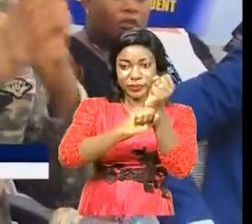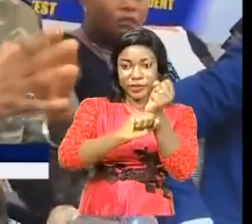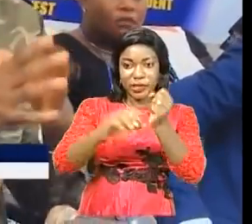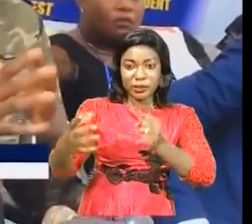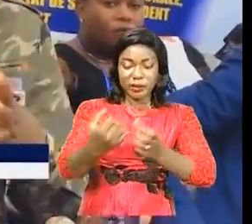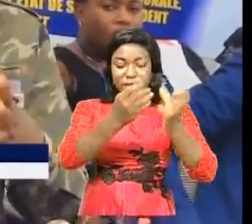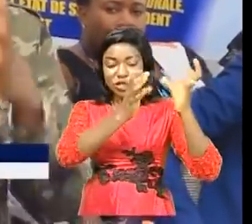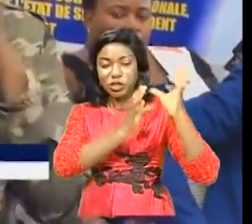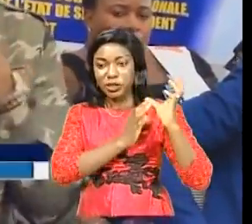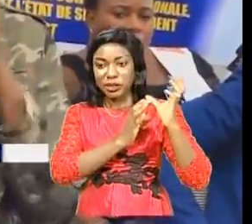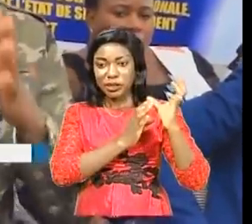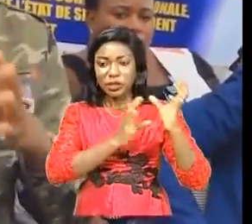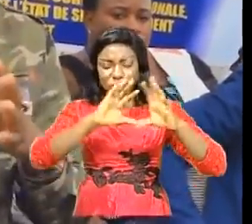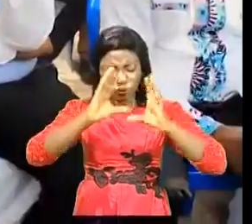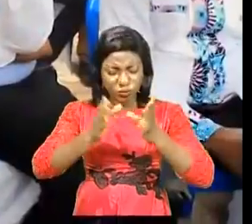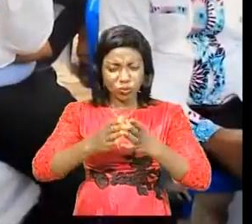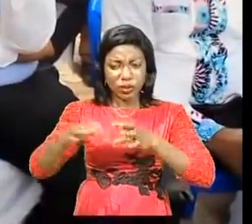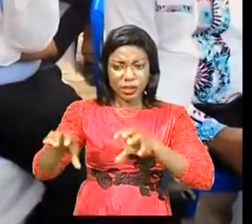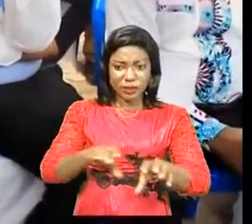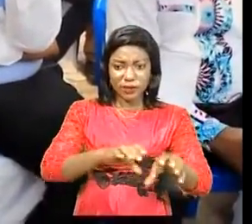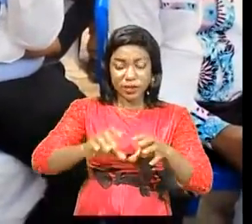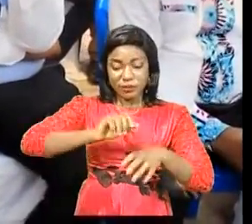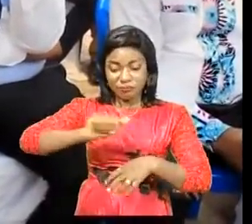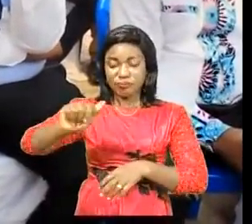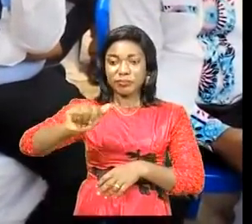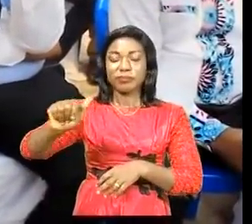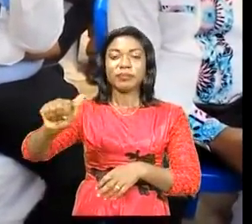charges de toutes les activités